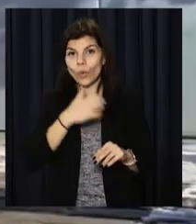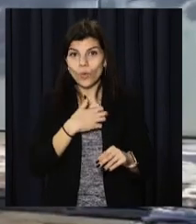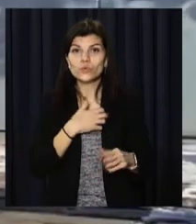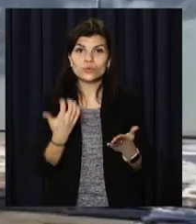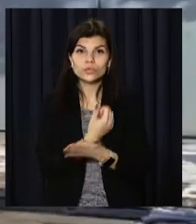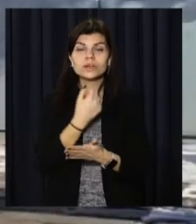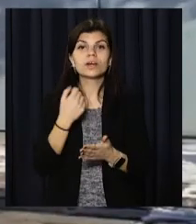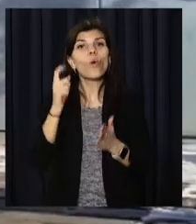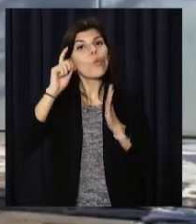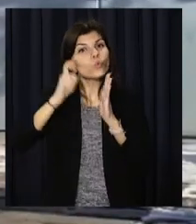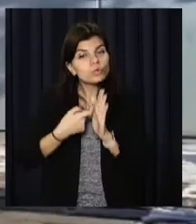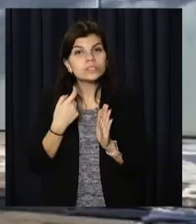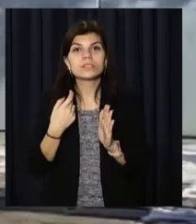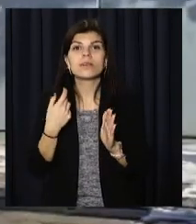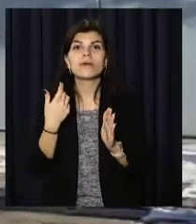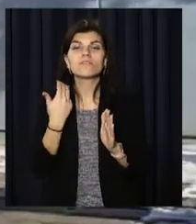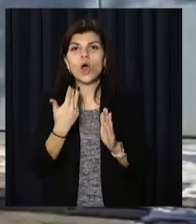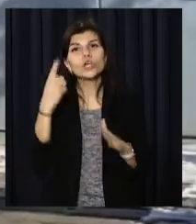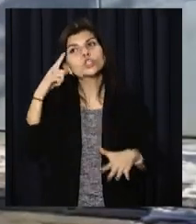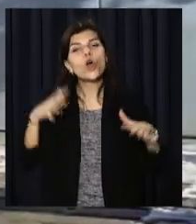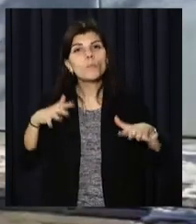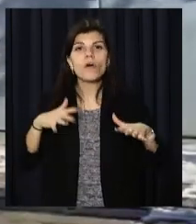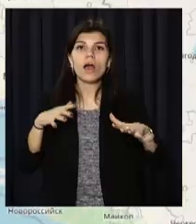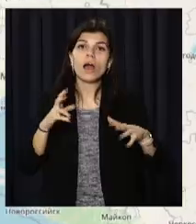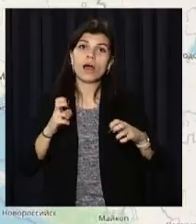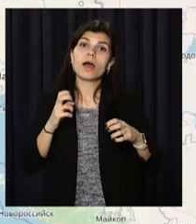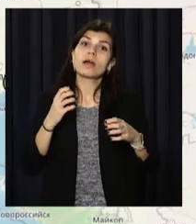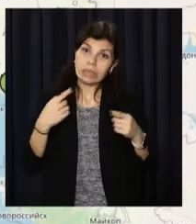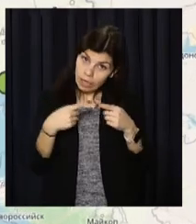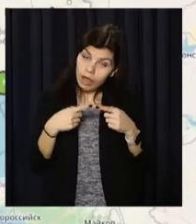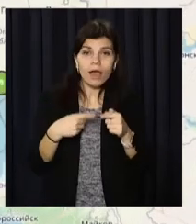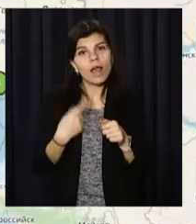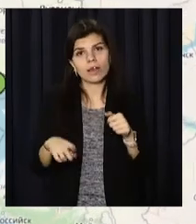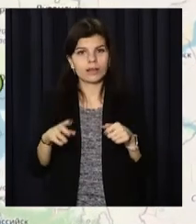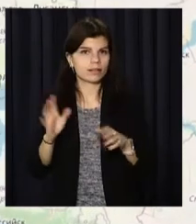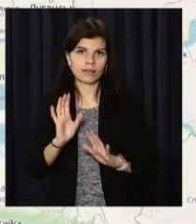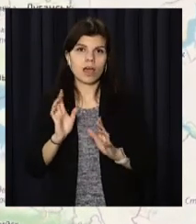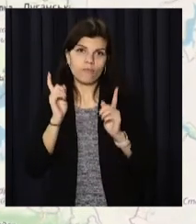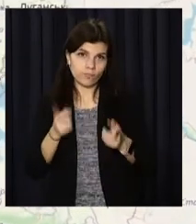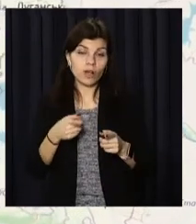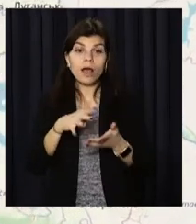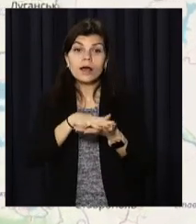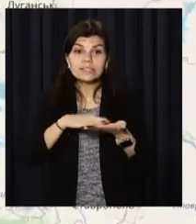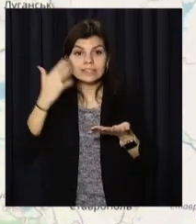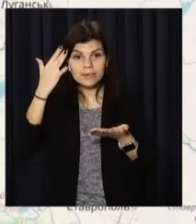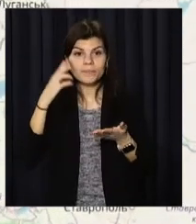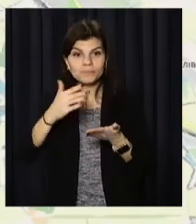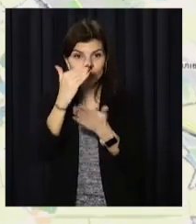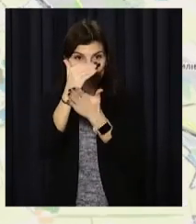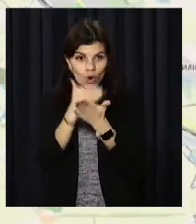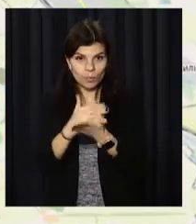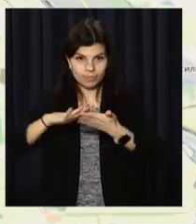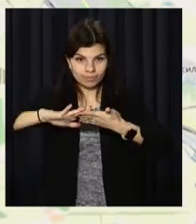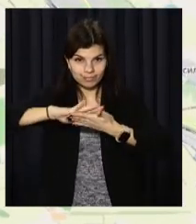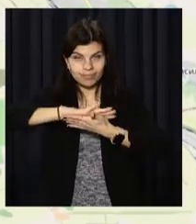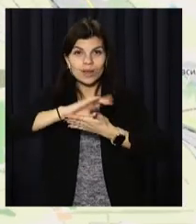вдасться визначити ступінь сумлінності пунктів сортування сміття. Зібрані дані потім планують відобразити за стосунку екологічна карта, який